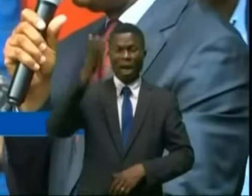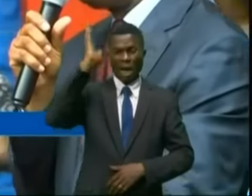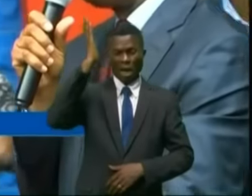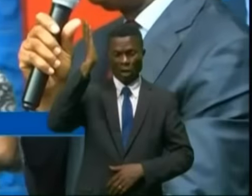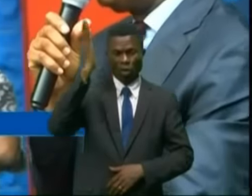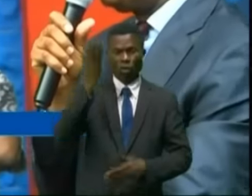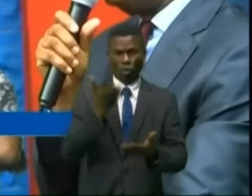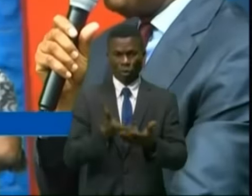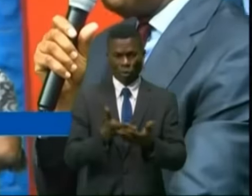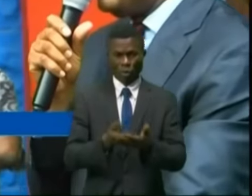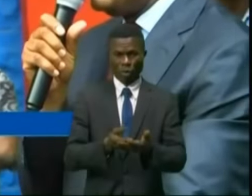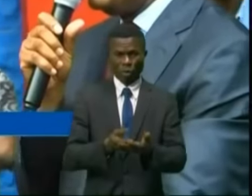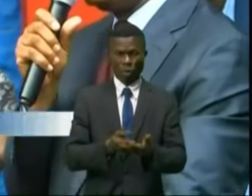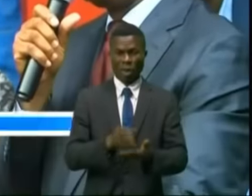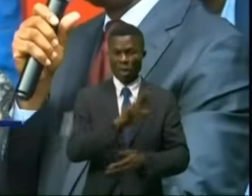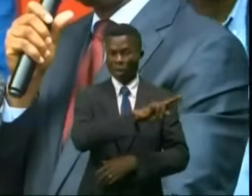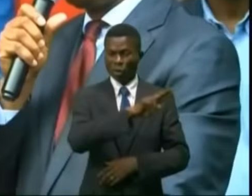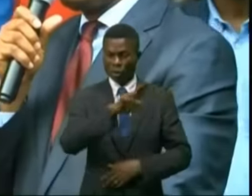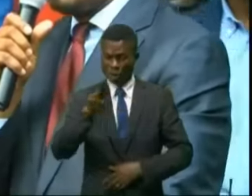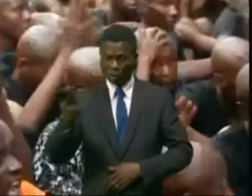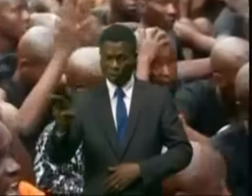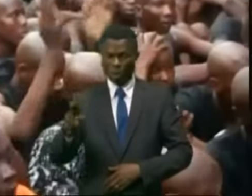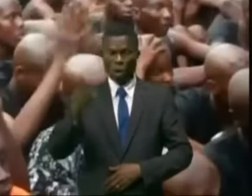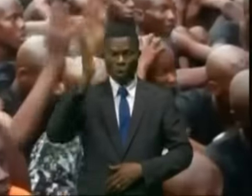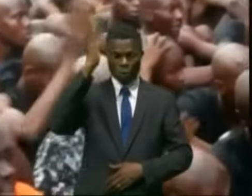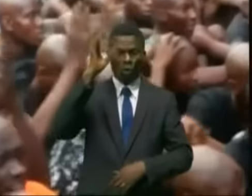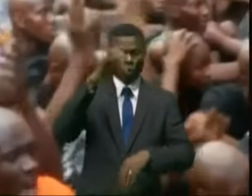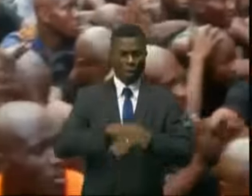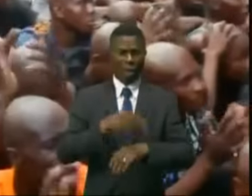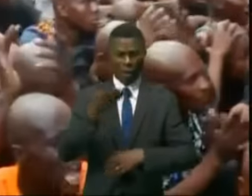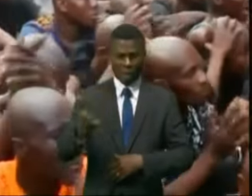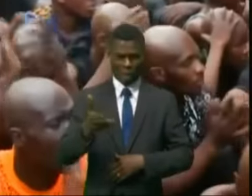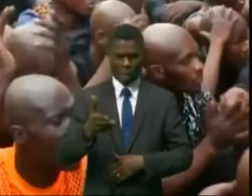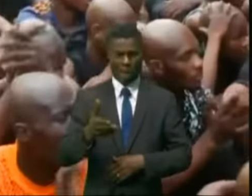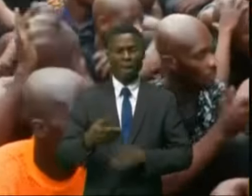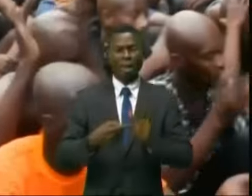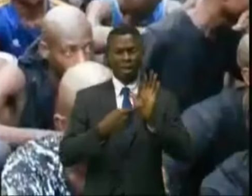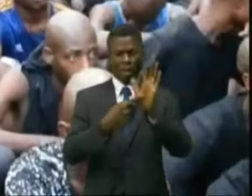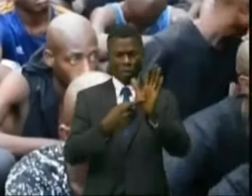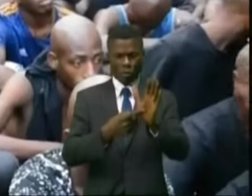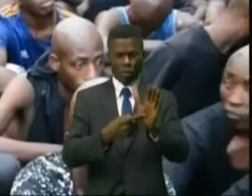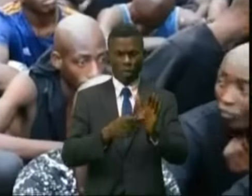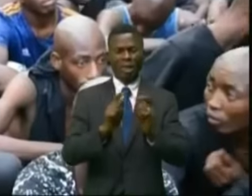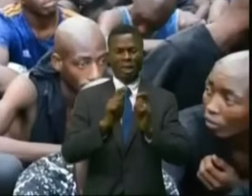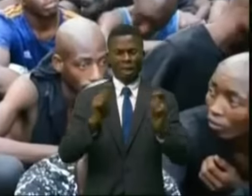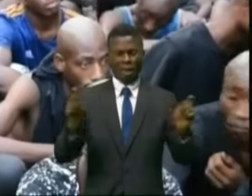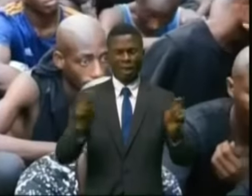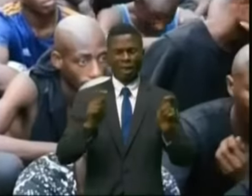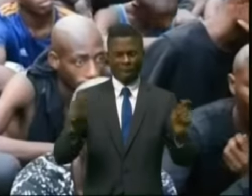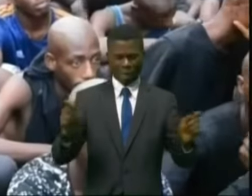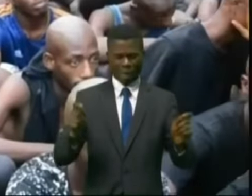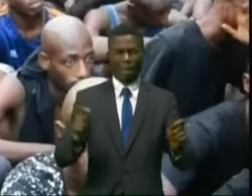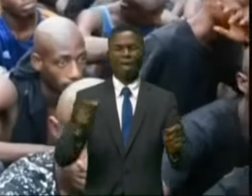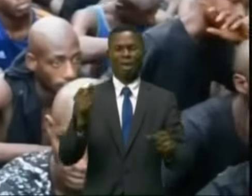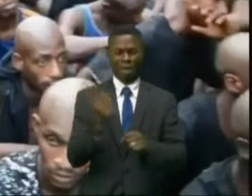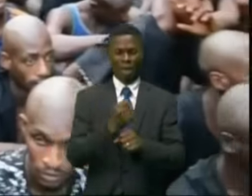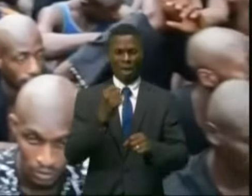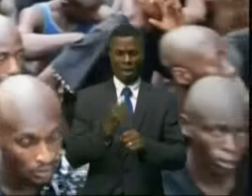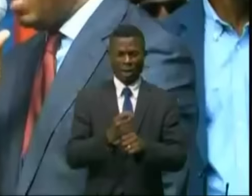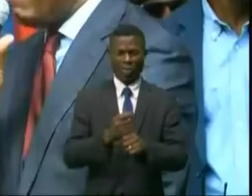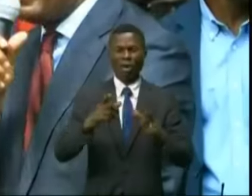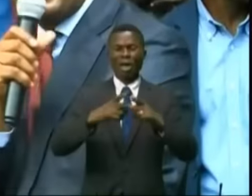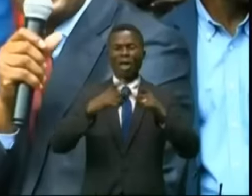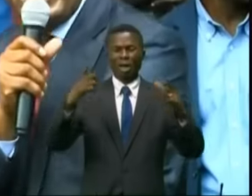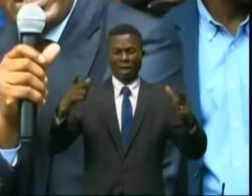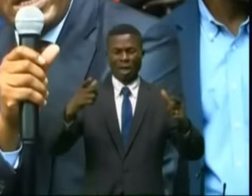arrêtant plus de 2 000 coups. C'est une très très bonne chose, c'est une grande